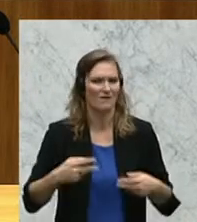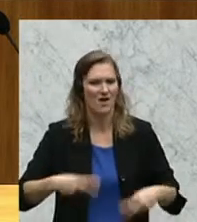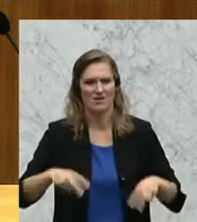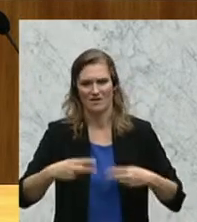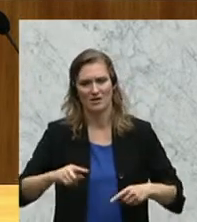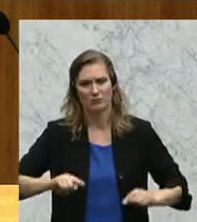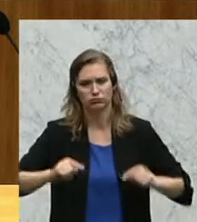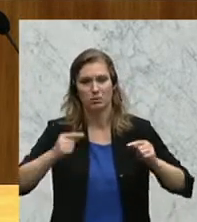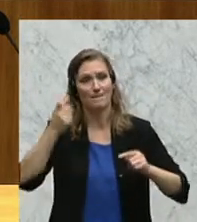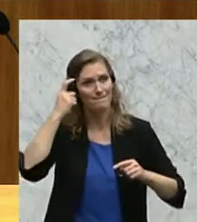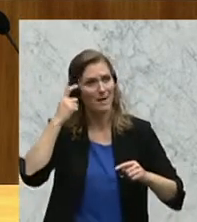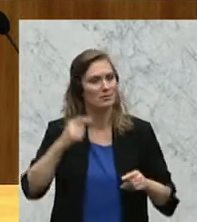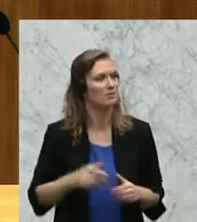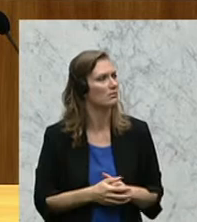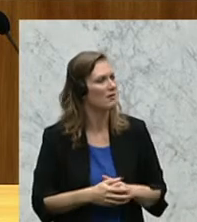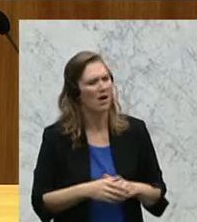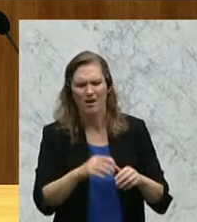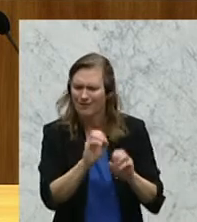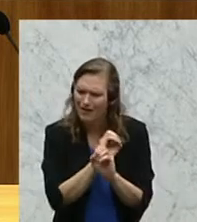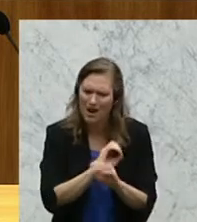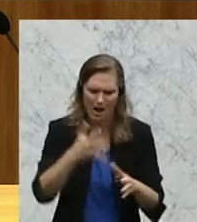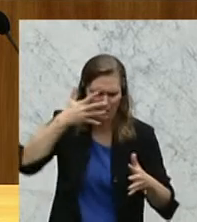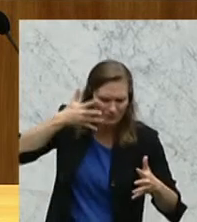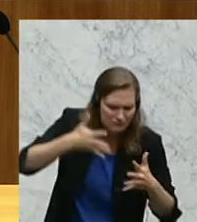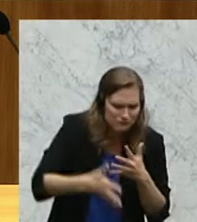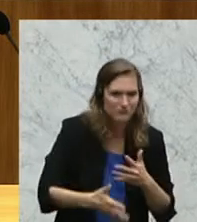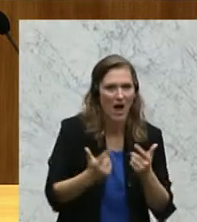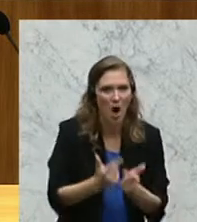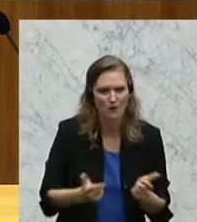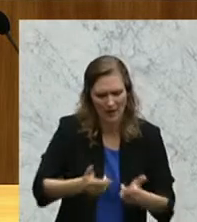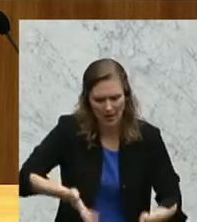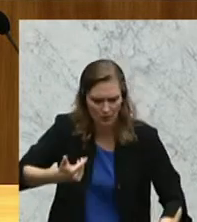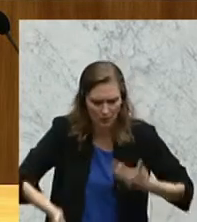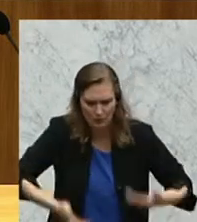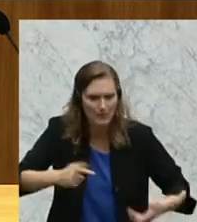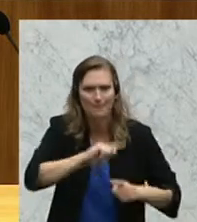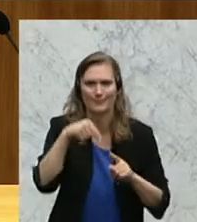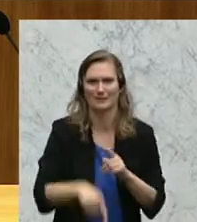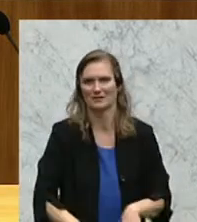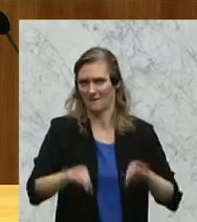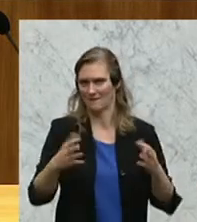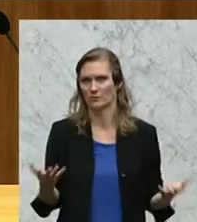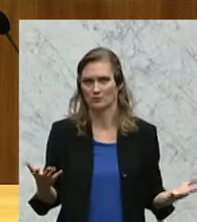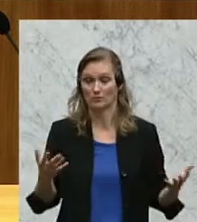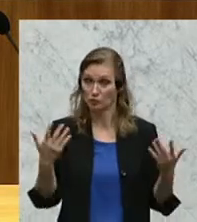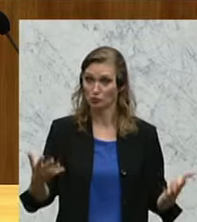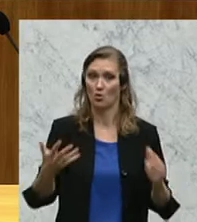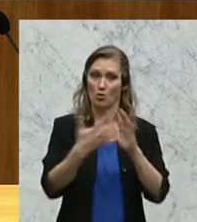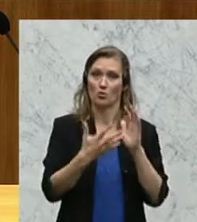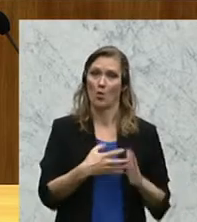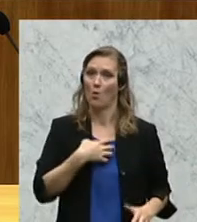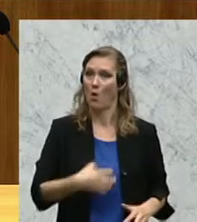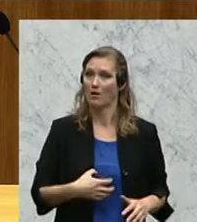rücksichtslose Aufklärung zu machen. Das wäre die Aufgabe des Kontrollorgans des österreichischen